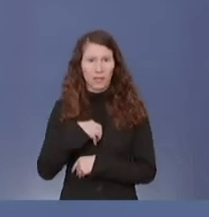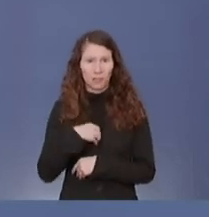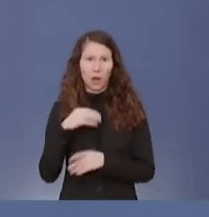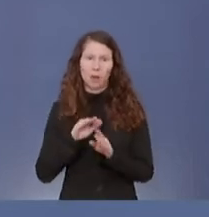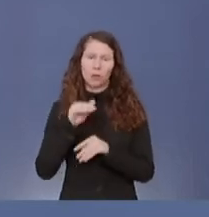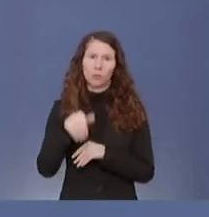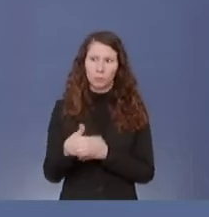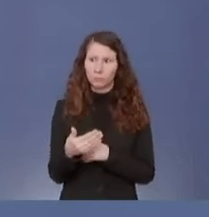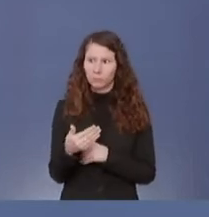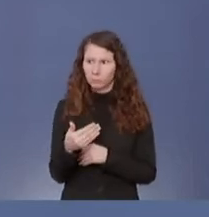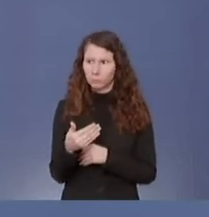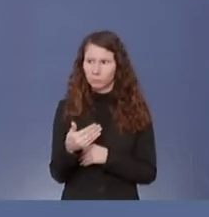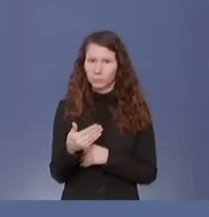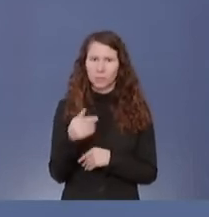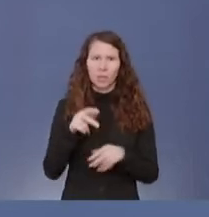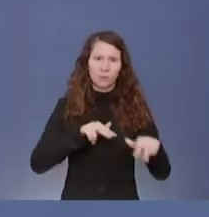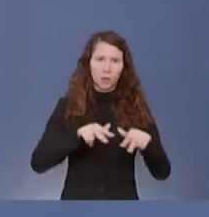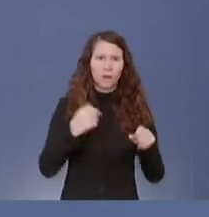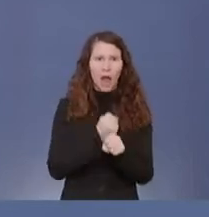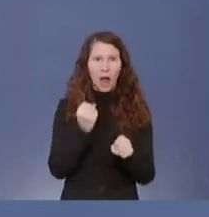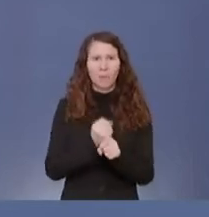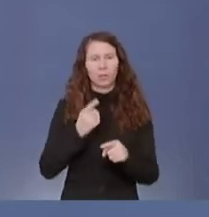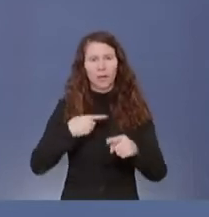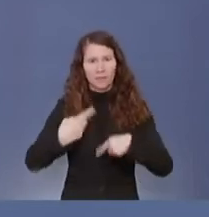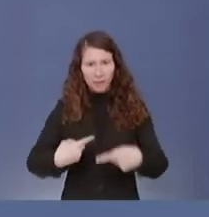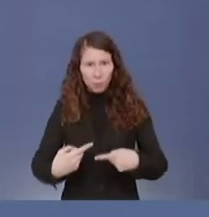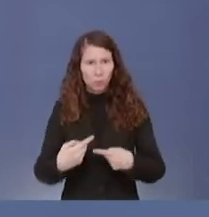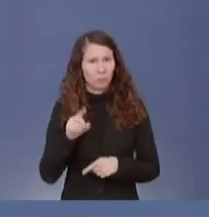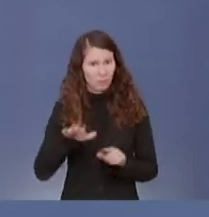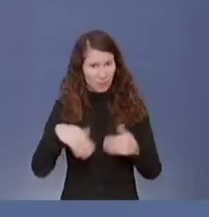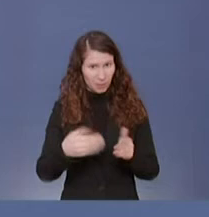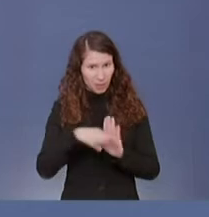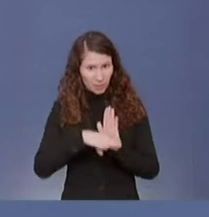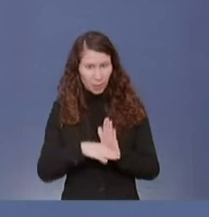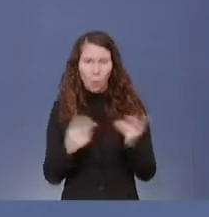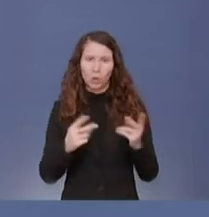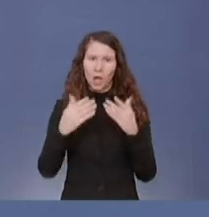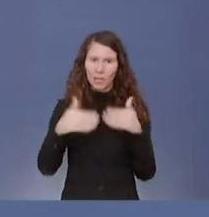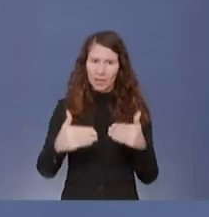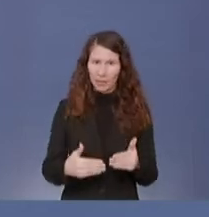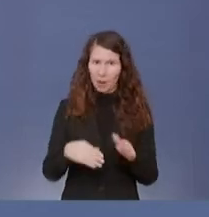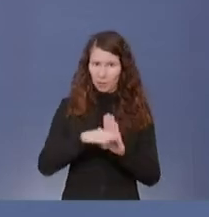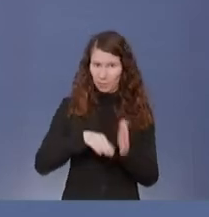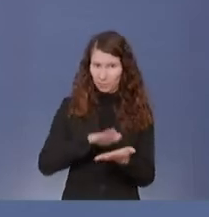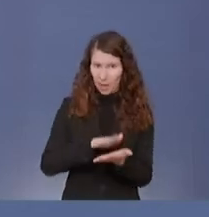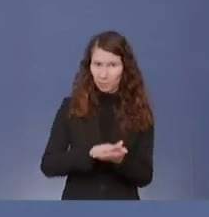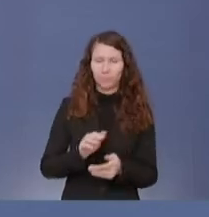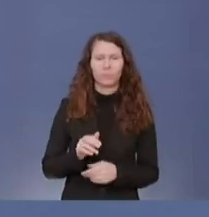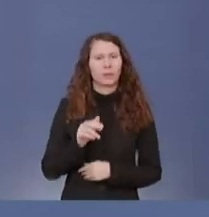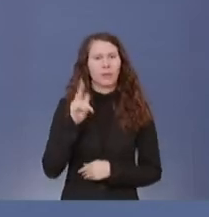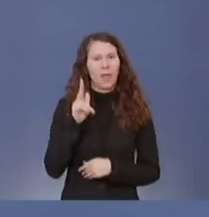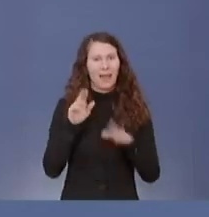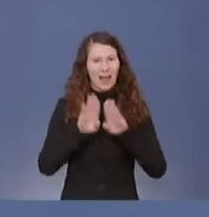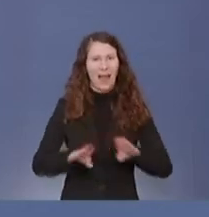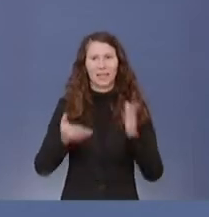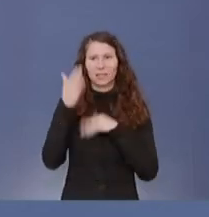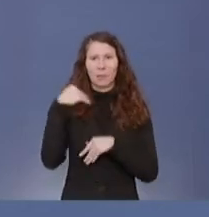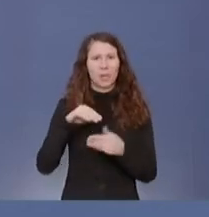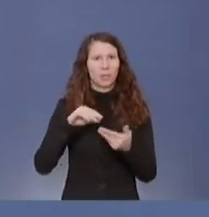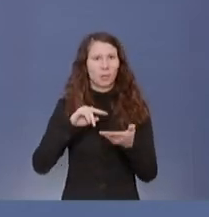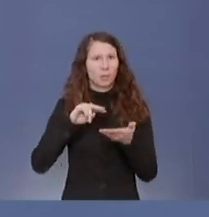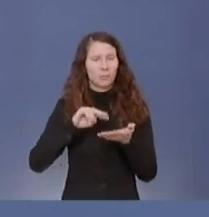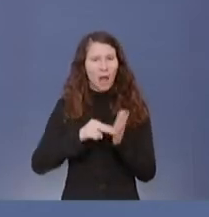und Entwicklung beim Lieferkettengesetz beizulegen? Bleibt es bei dem im Dezember vom Bundesminister Heil vorgestellten Plan eines solchen Spitzengesprächs?